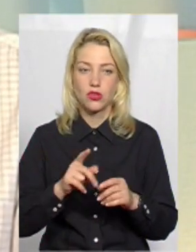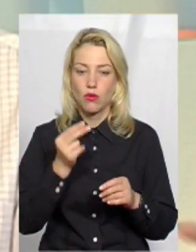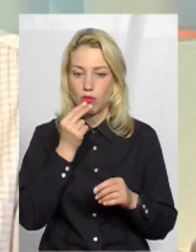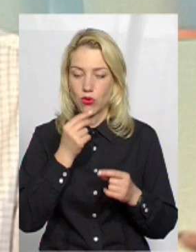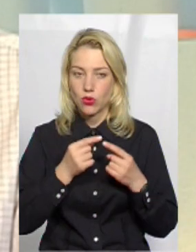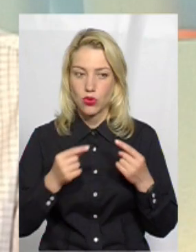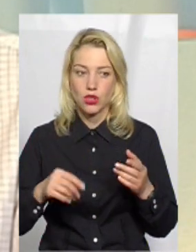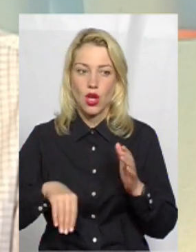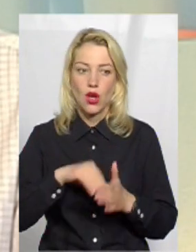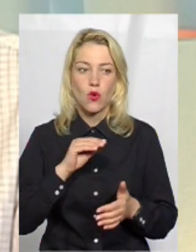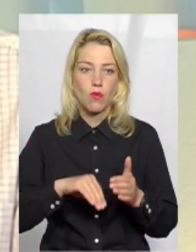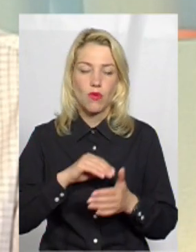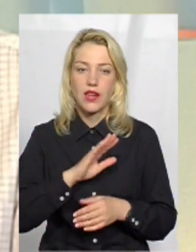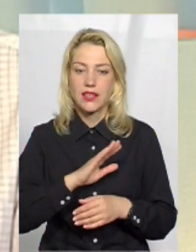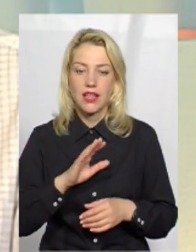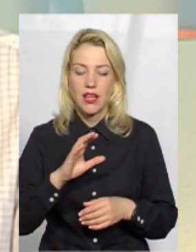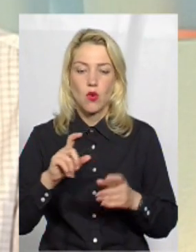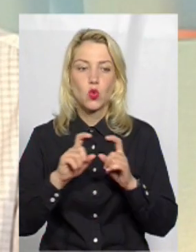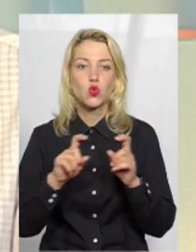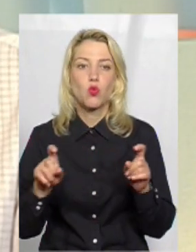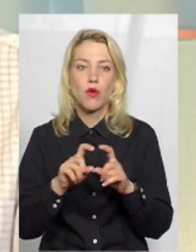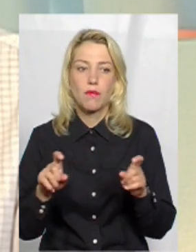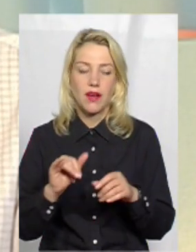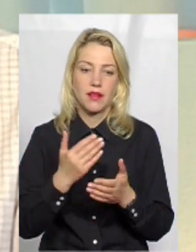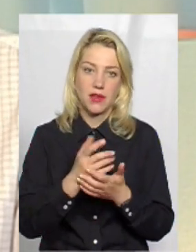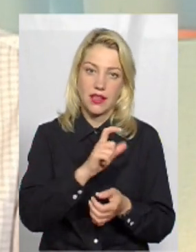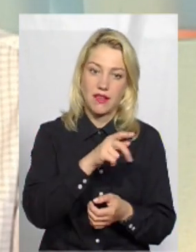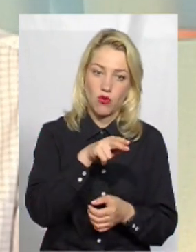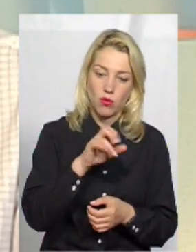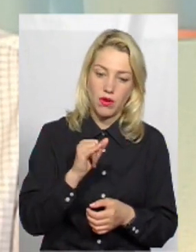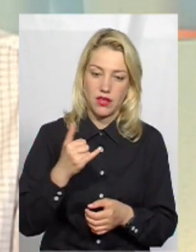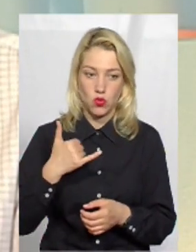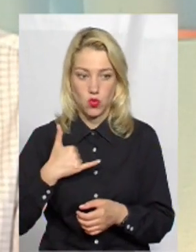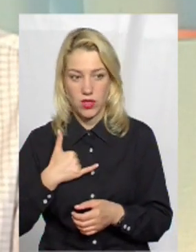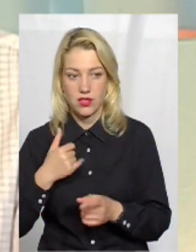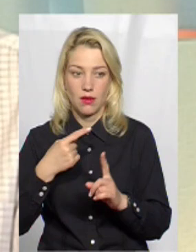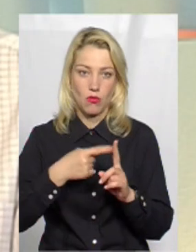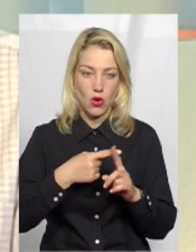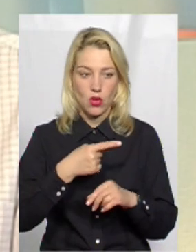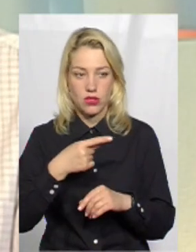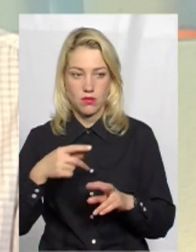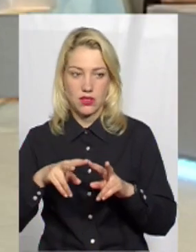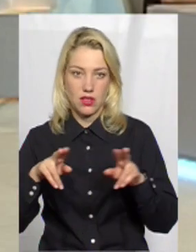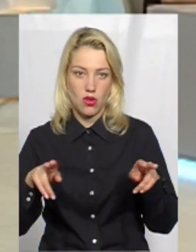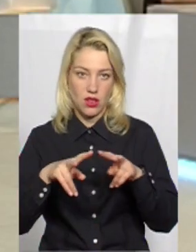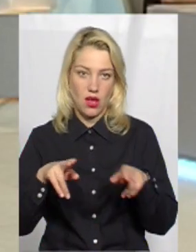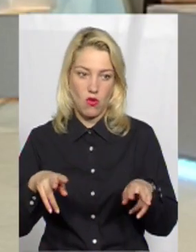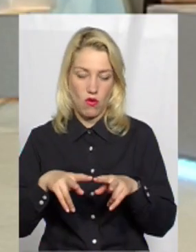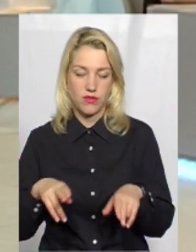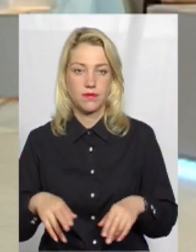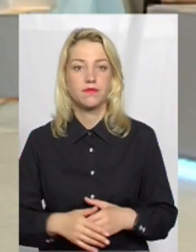купувати у супермаркеті, а вони загалом усюди і в Європі, і у нас плюс-мінус є однаковим.